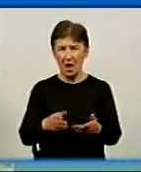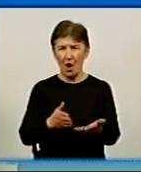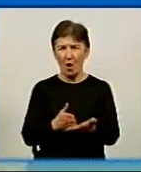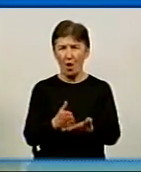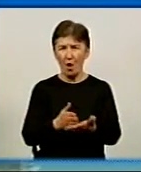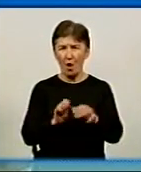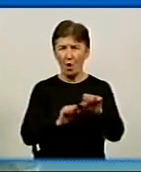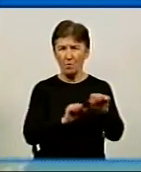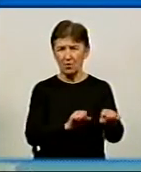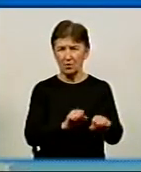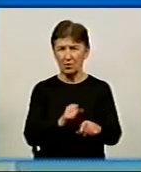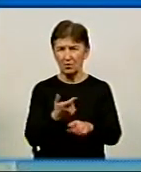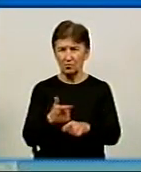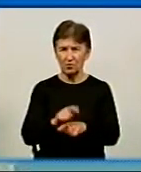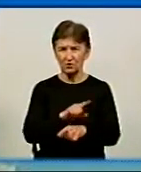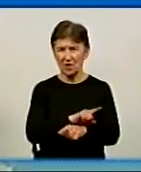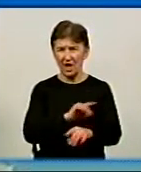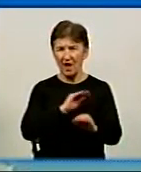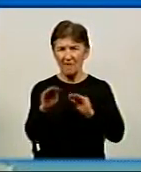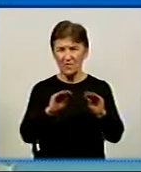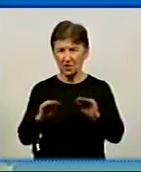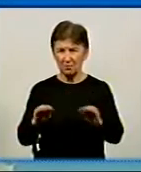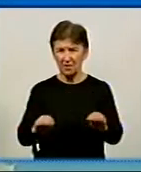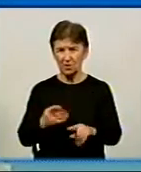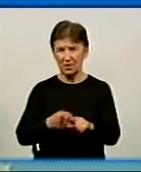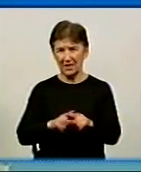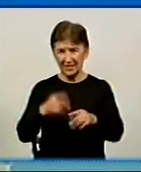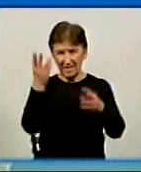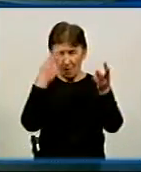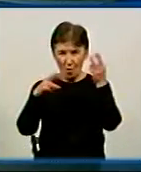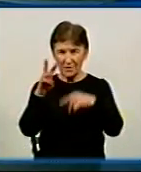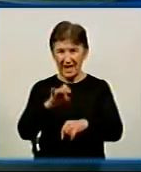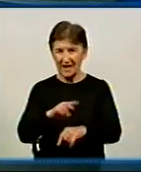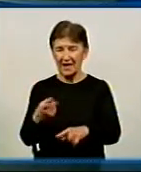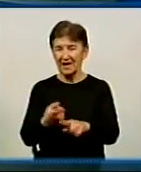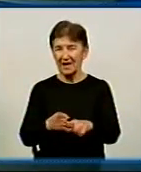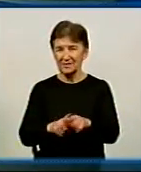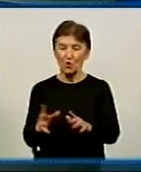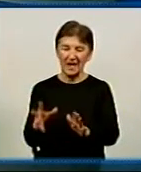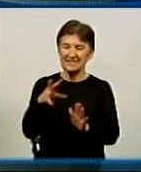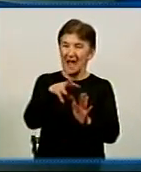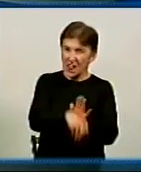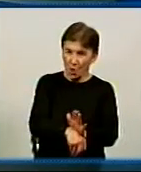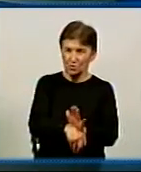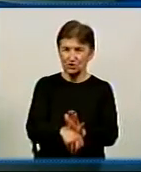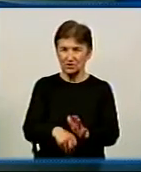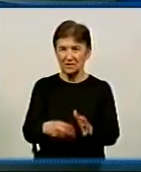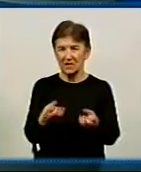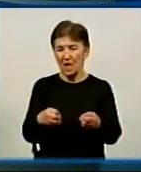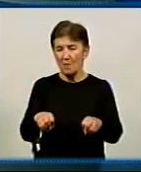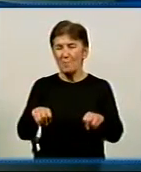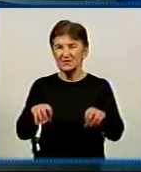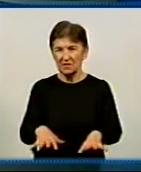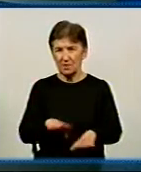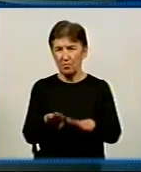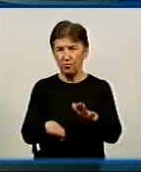она більше формирує. Це модель, яка вже заложена, ну, як би сказати, ще підстановленням, боже сказати,